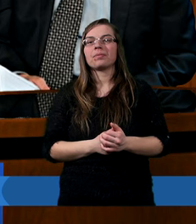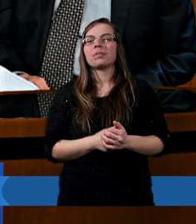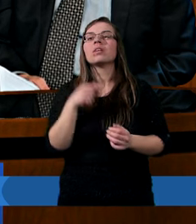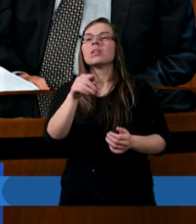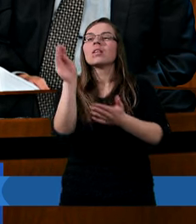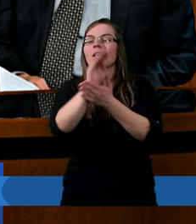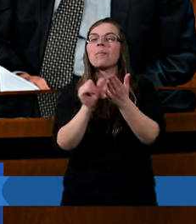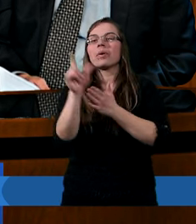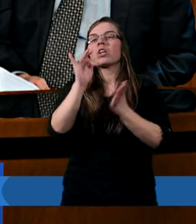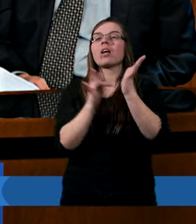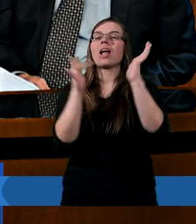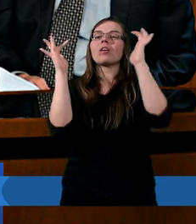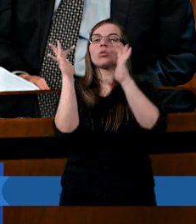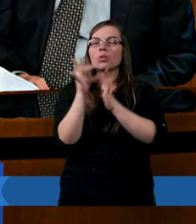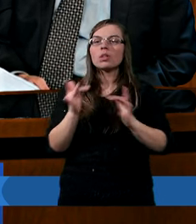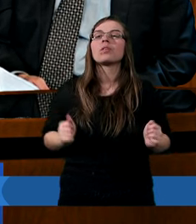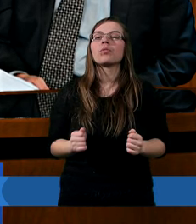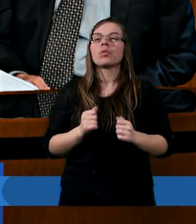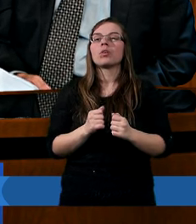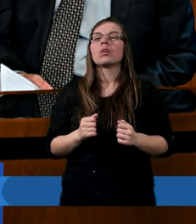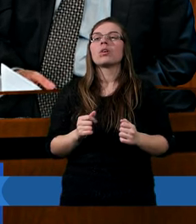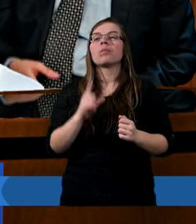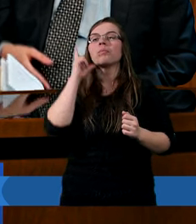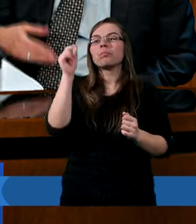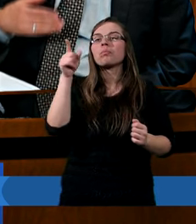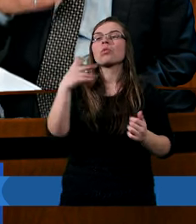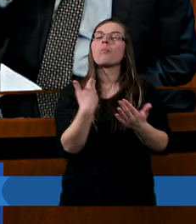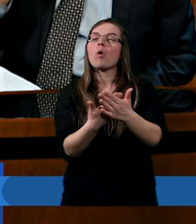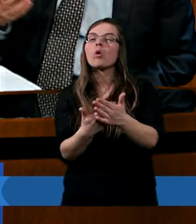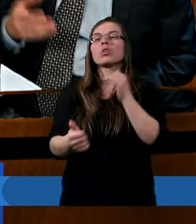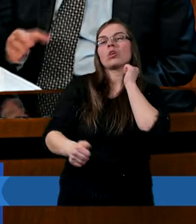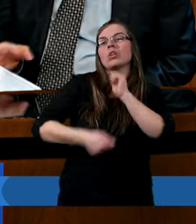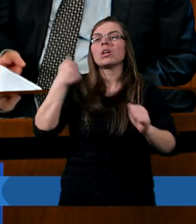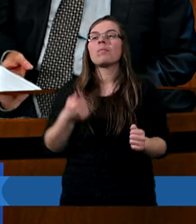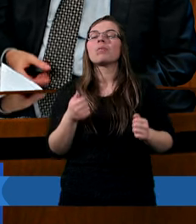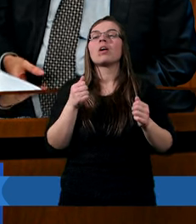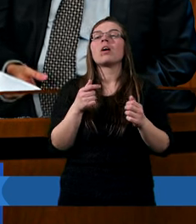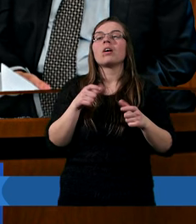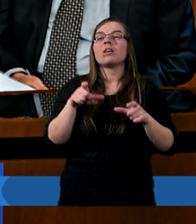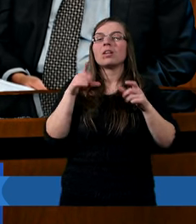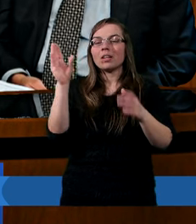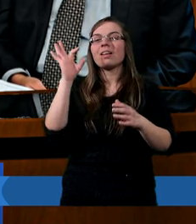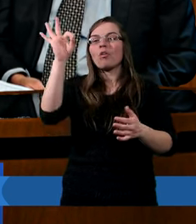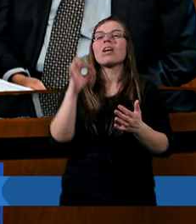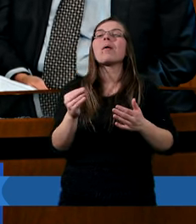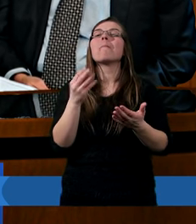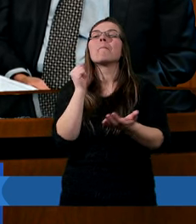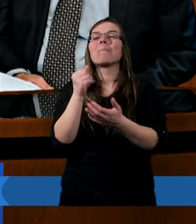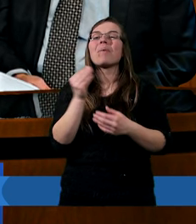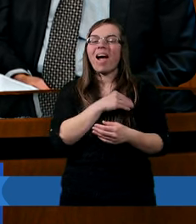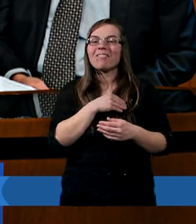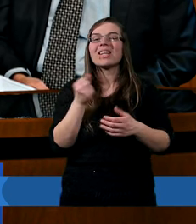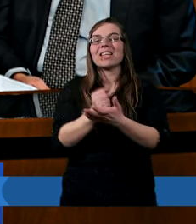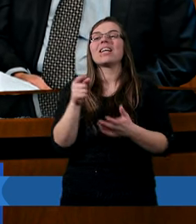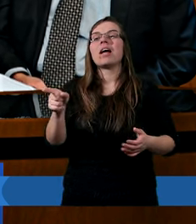Jest napisane, że Jezus wstępuje do Ojca po to, żeby usiąść po Jego prawicy, co